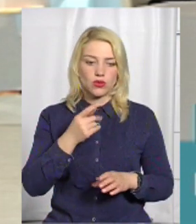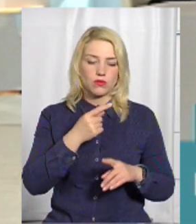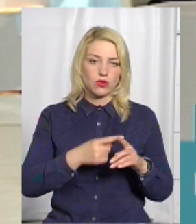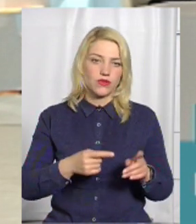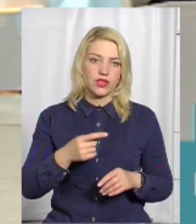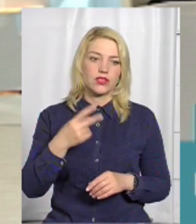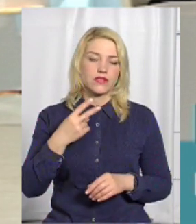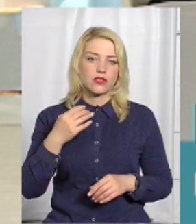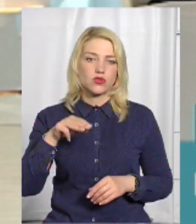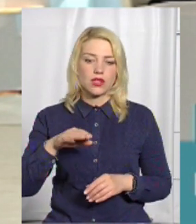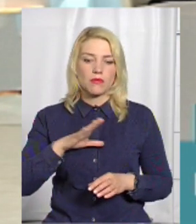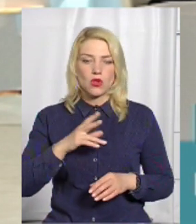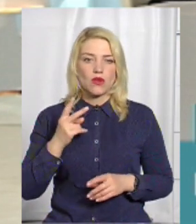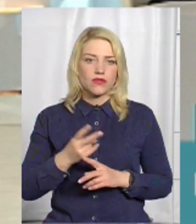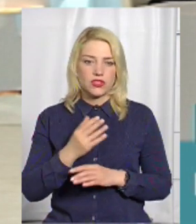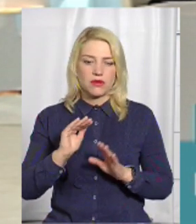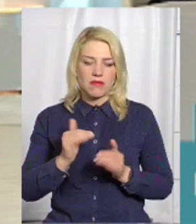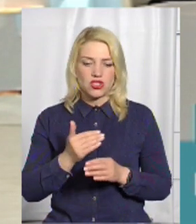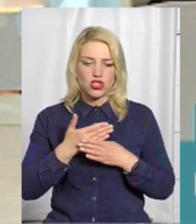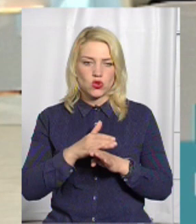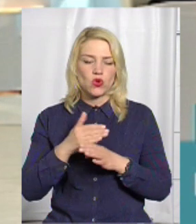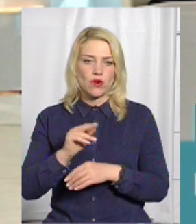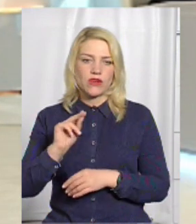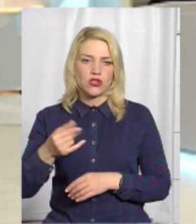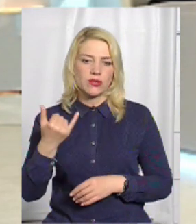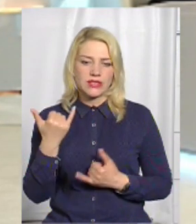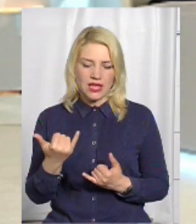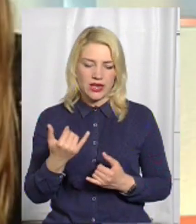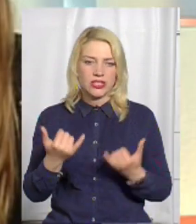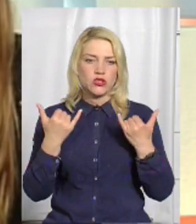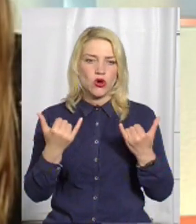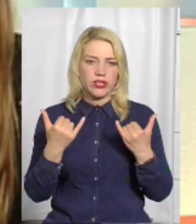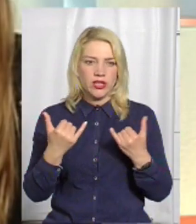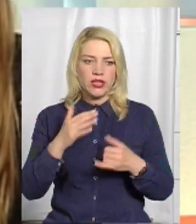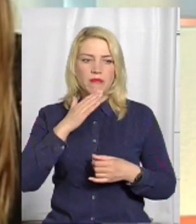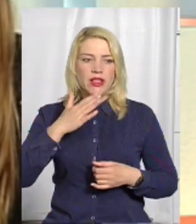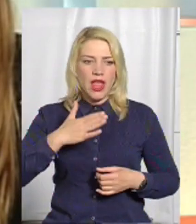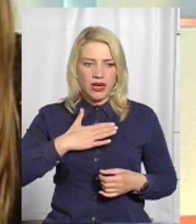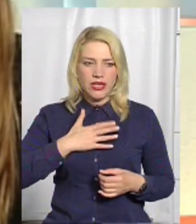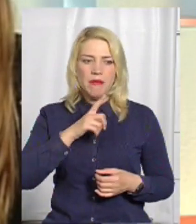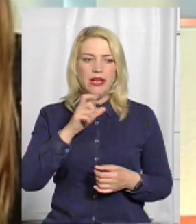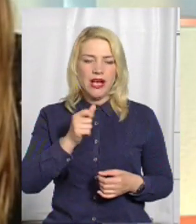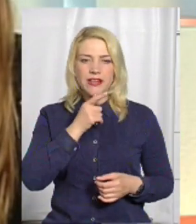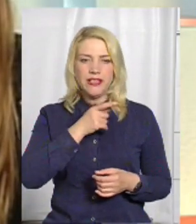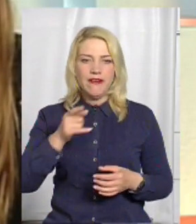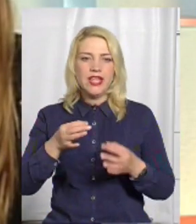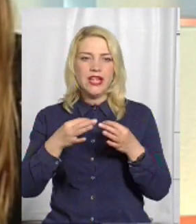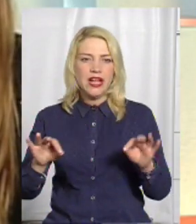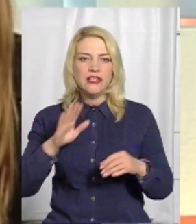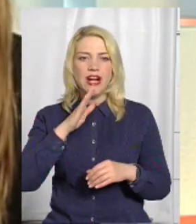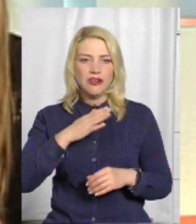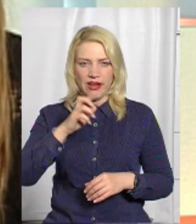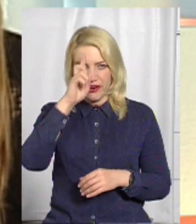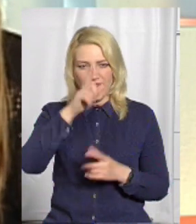століття було вдвічі менше зруйновано, чим зараз сучасниками нашими за часів незалежності нашої